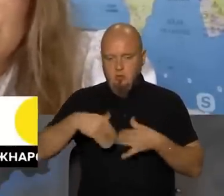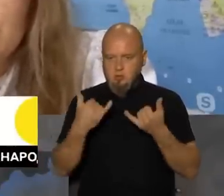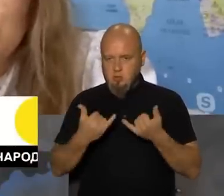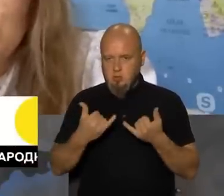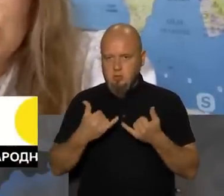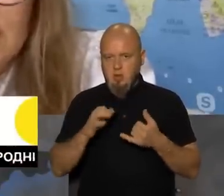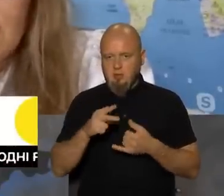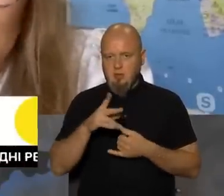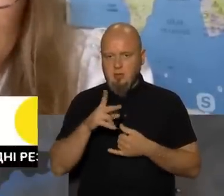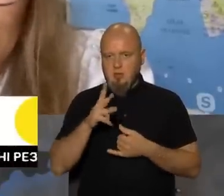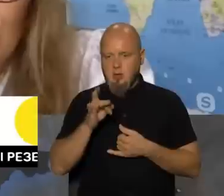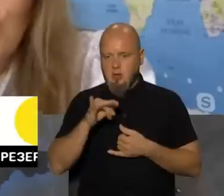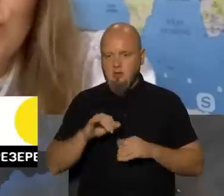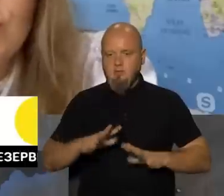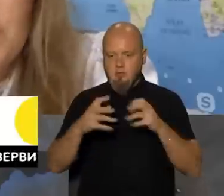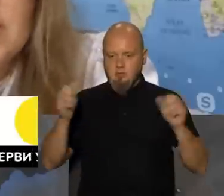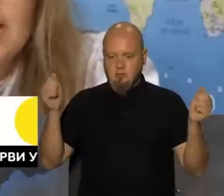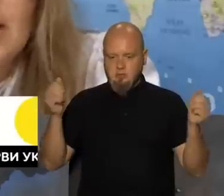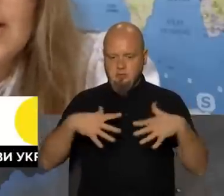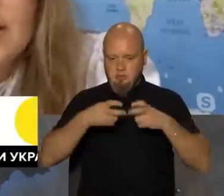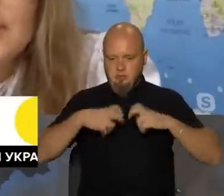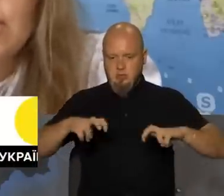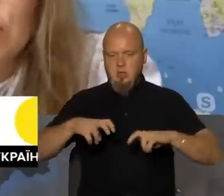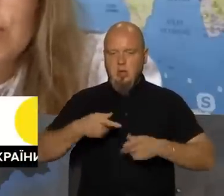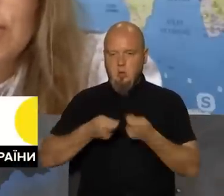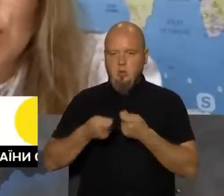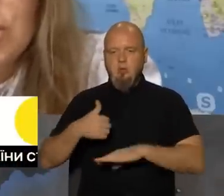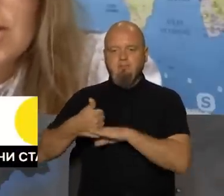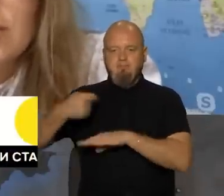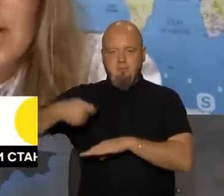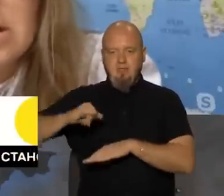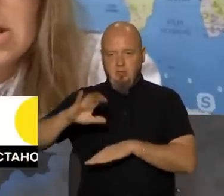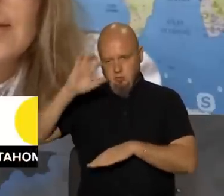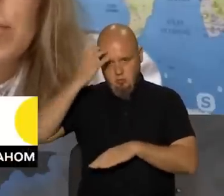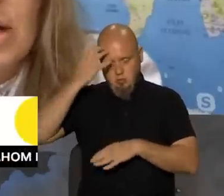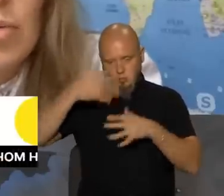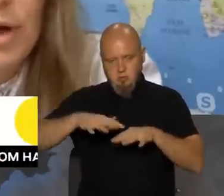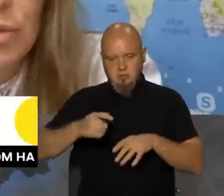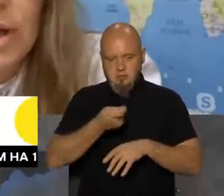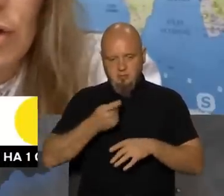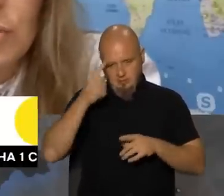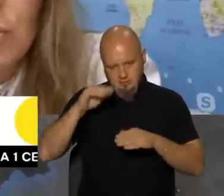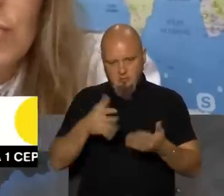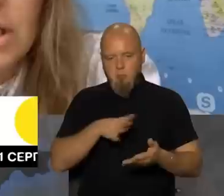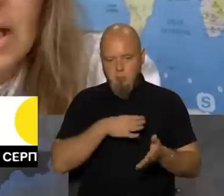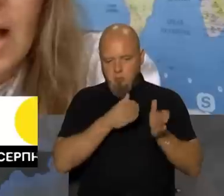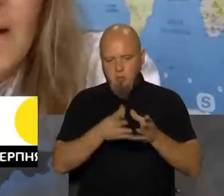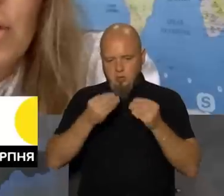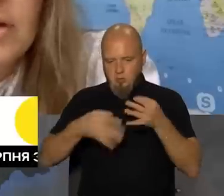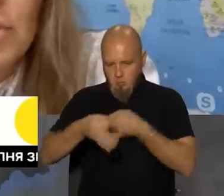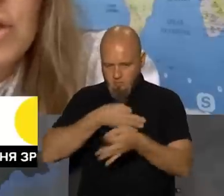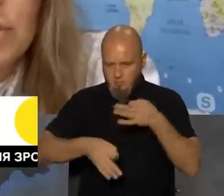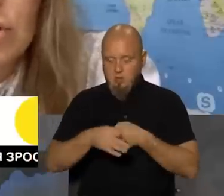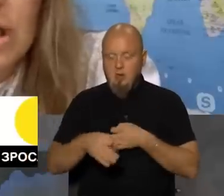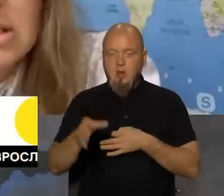сьогодні в Анкарі відбулося засідання уряду, на якому головував президент. І Чорноморська зернова ініціатива була у порядку денному обговорення.